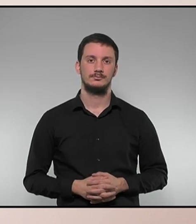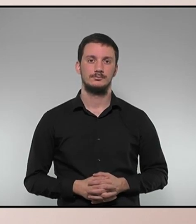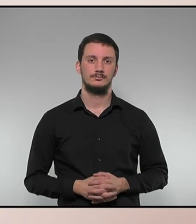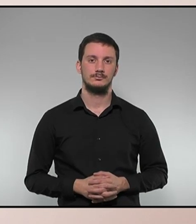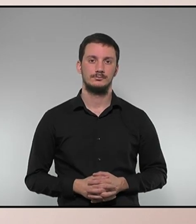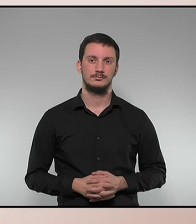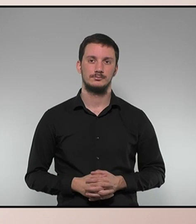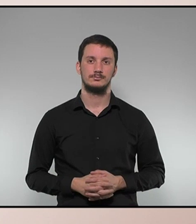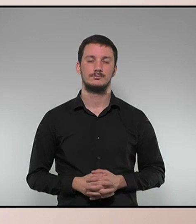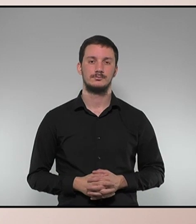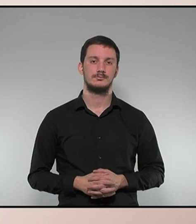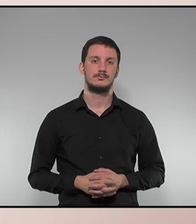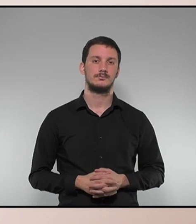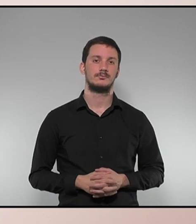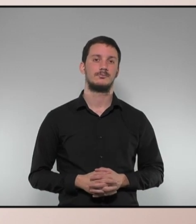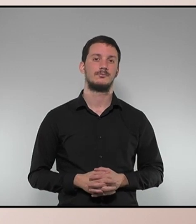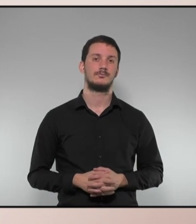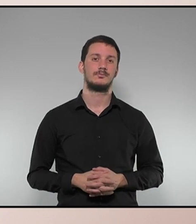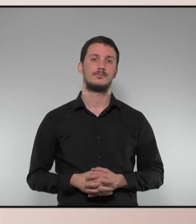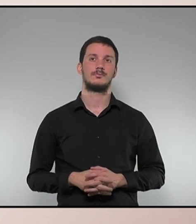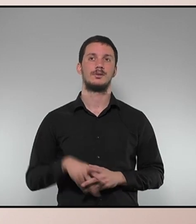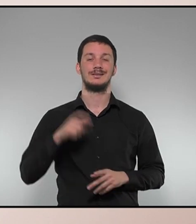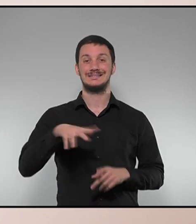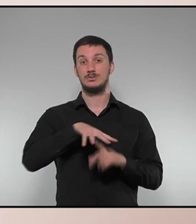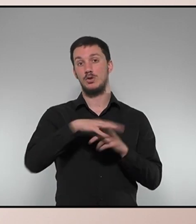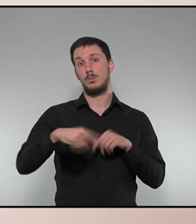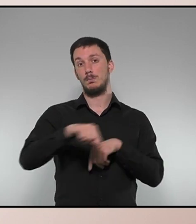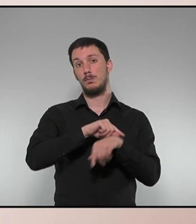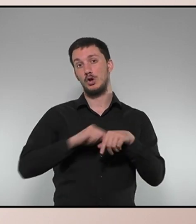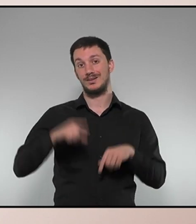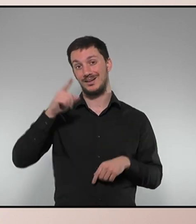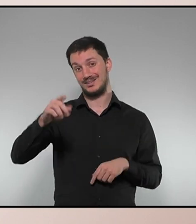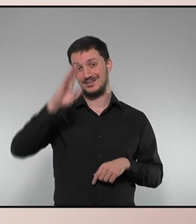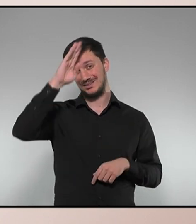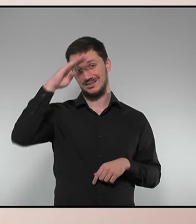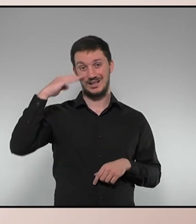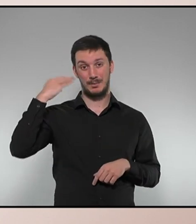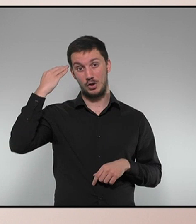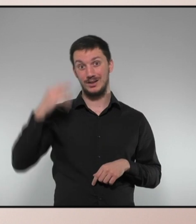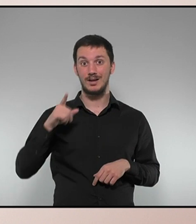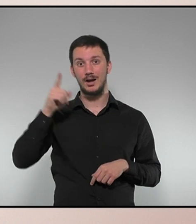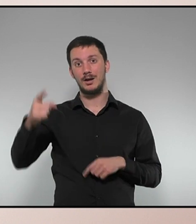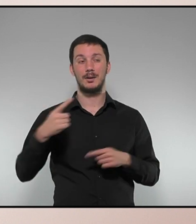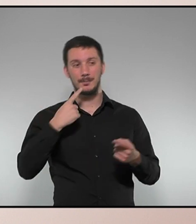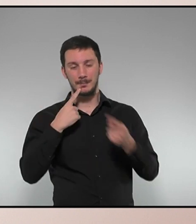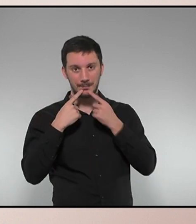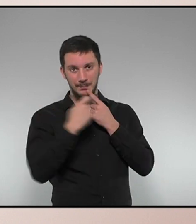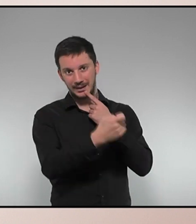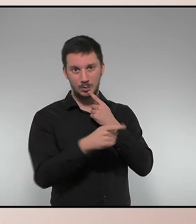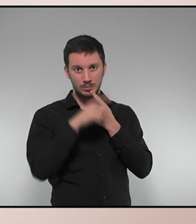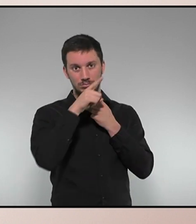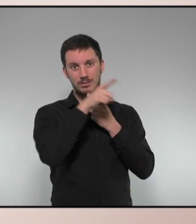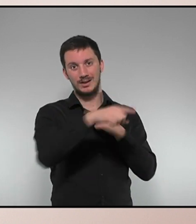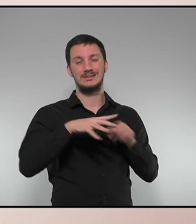Pregunta al president de la Generalitat que respon durament a la ple sobre la situació política formula la pregunta al diputat Salvador Illa i Roca del grup parlamentari